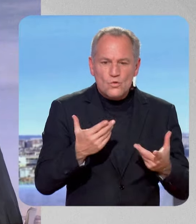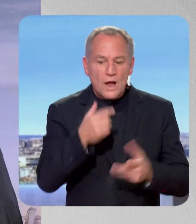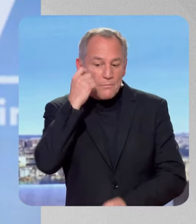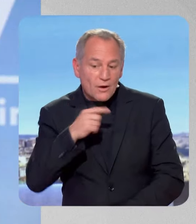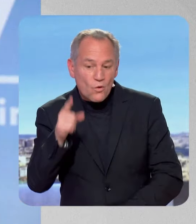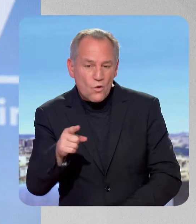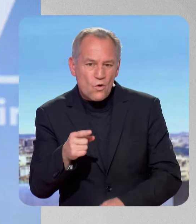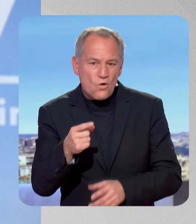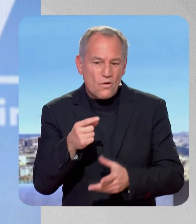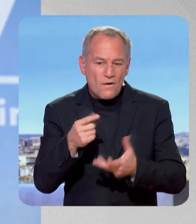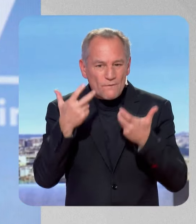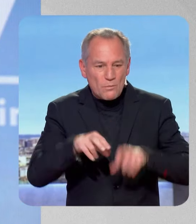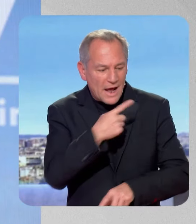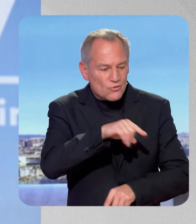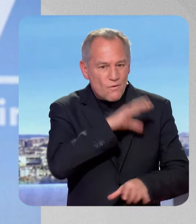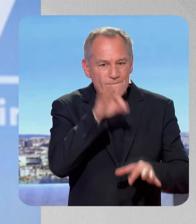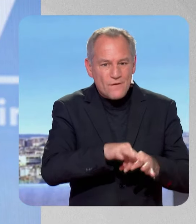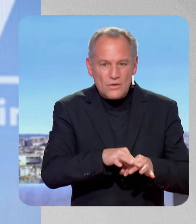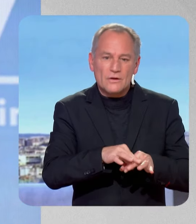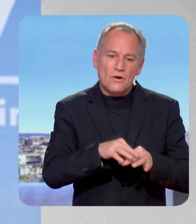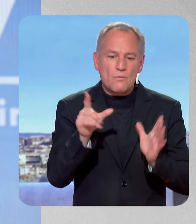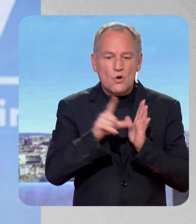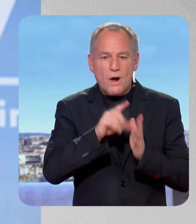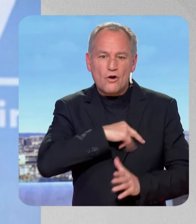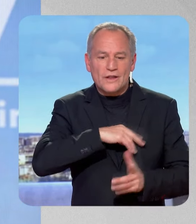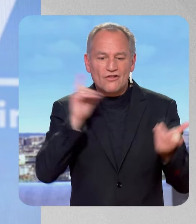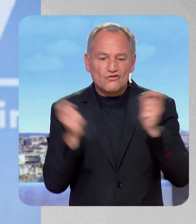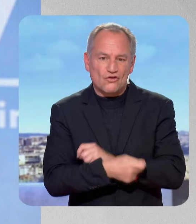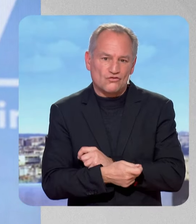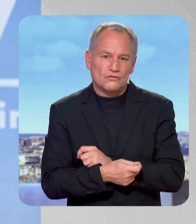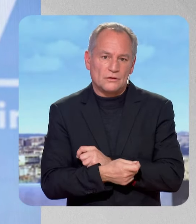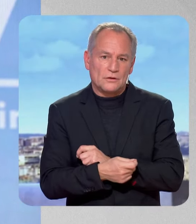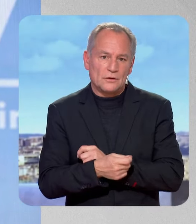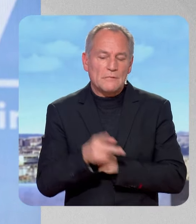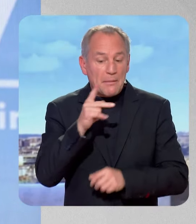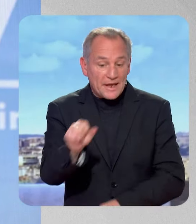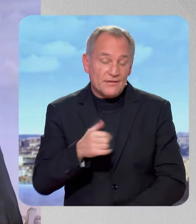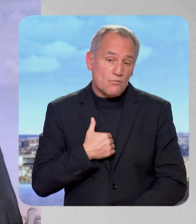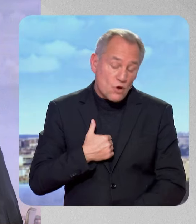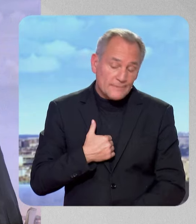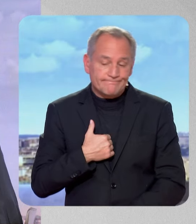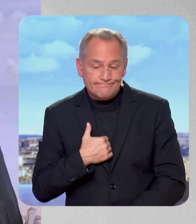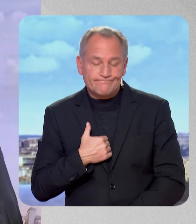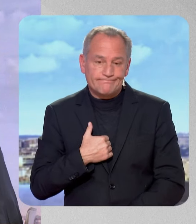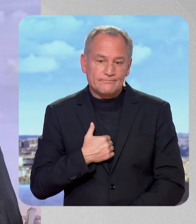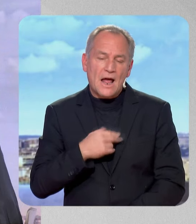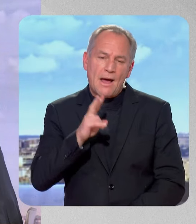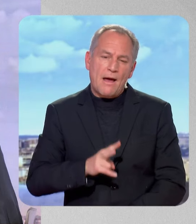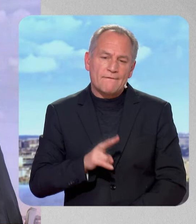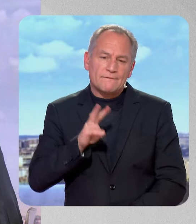vont nous empêcher de voter. Je reviens au Parti Socialiste. Je déplore que certaines voix au sein de leur parti